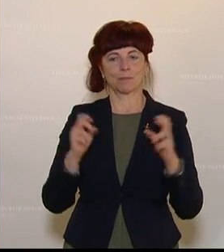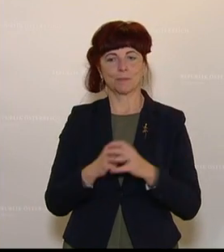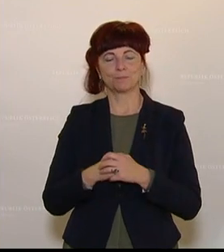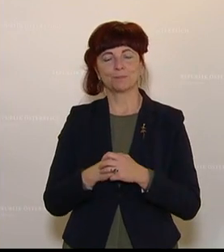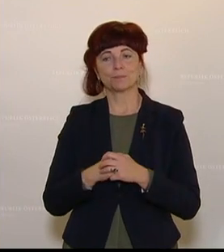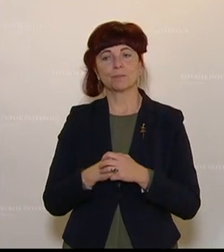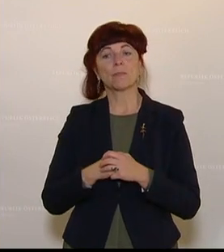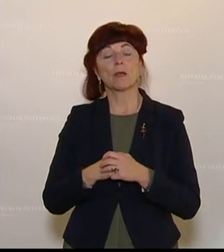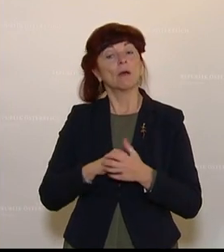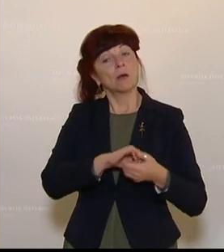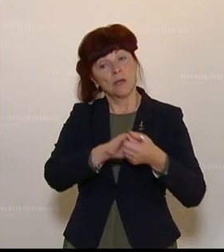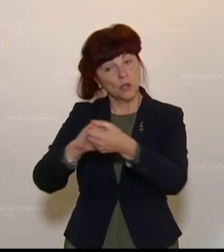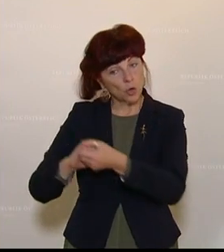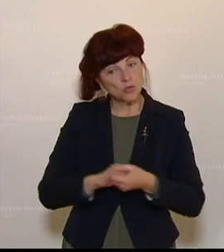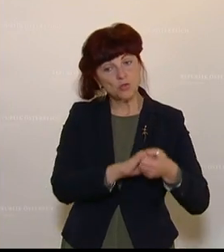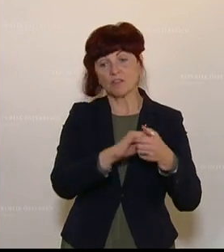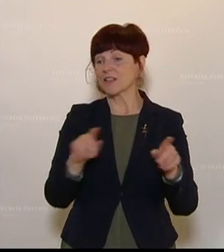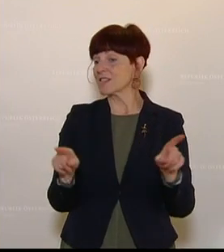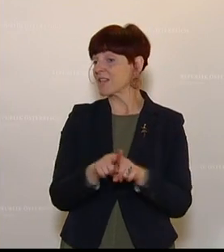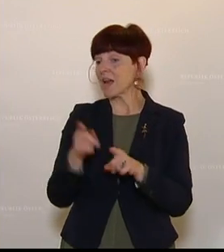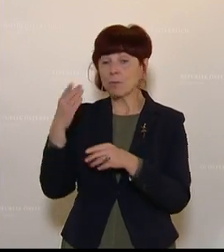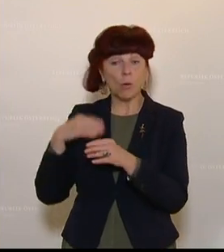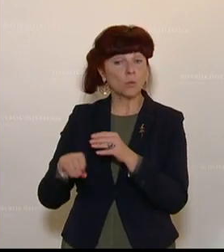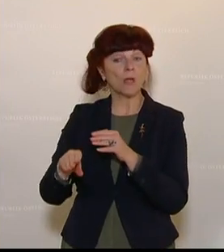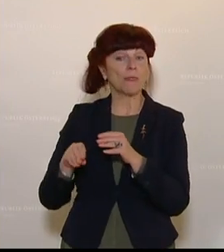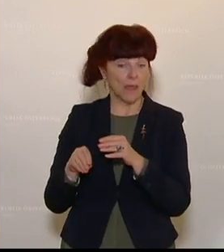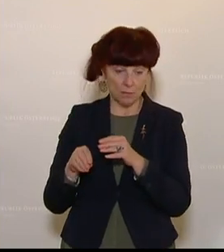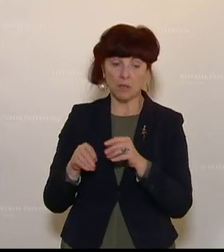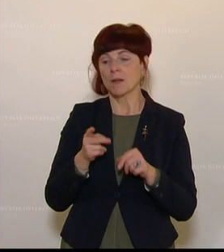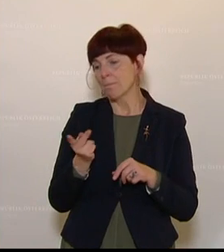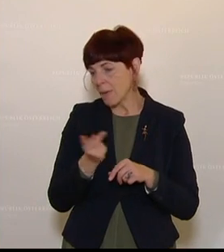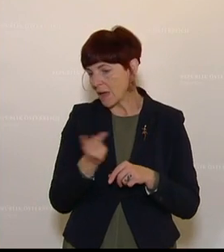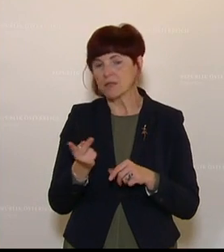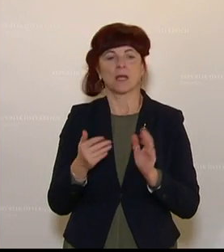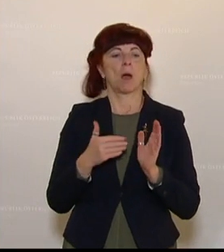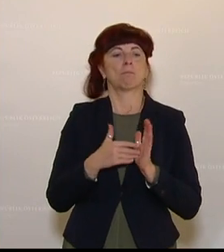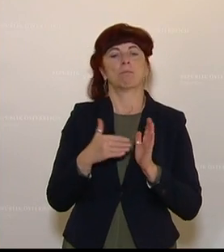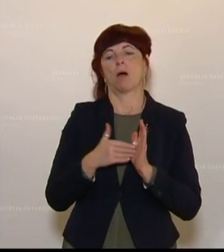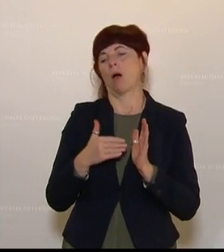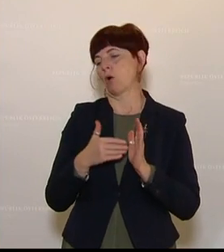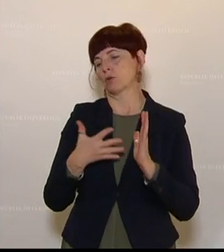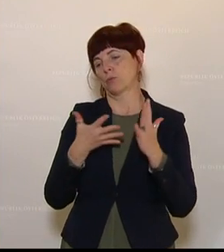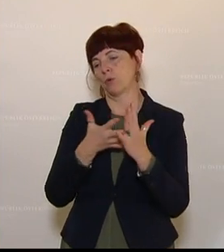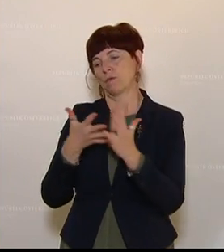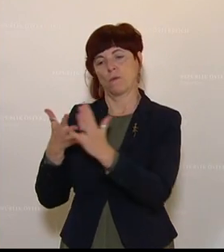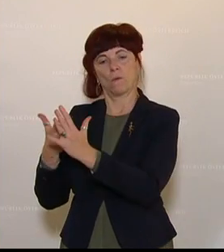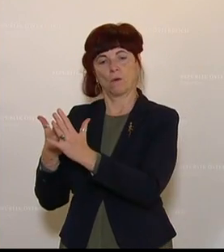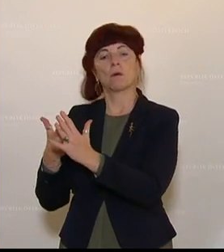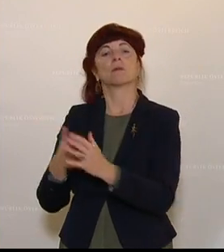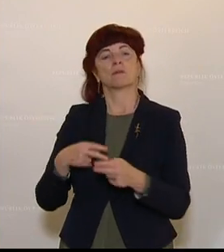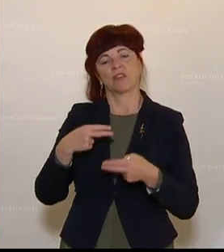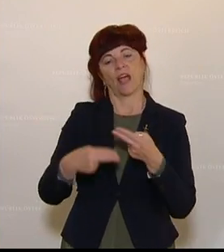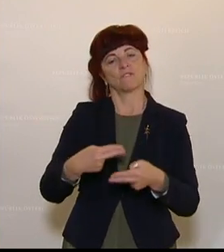auch wie Unternehmerinnen und Unternehmer, wie Unternehmen eine Prüfung brauchen, die Revision. Und darum geht es heute.